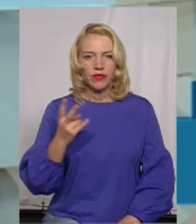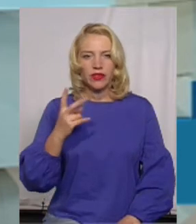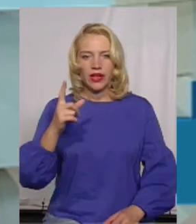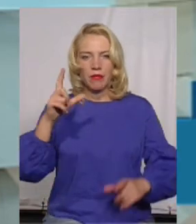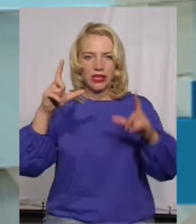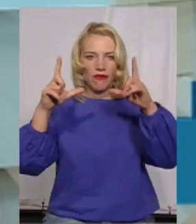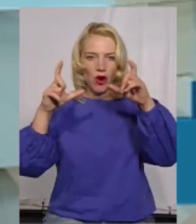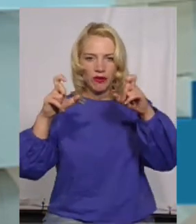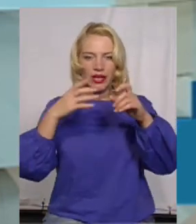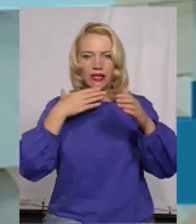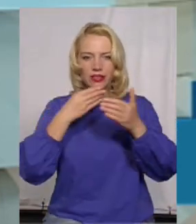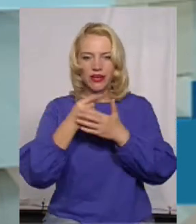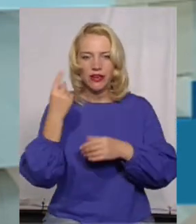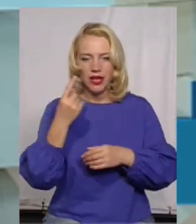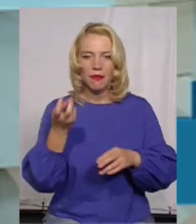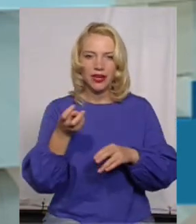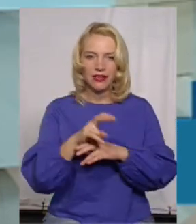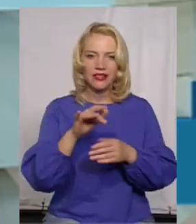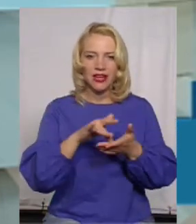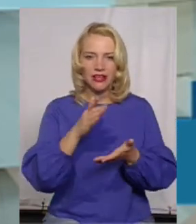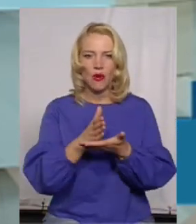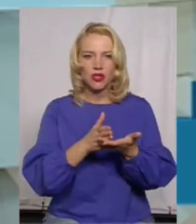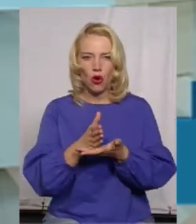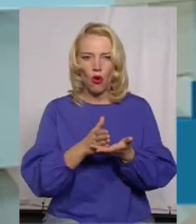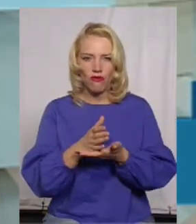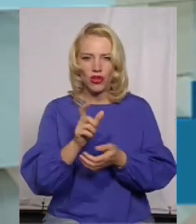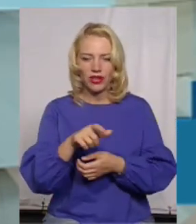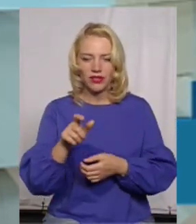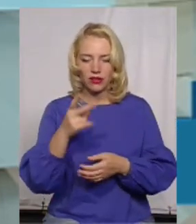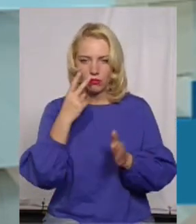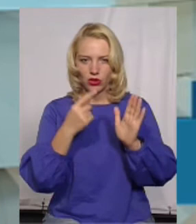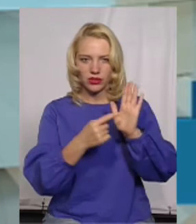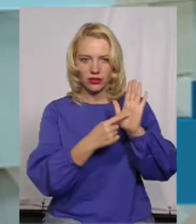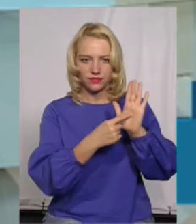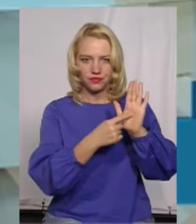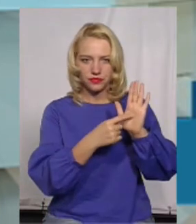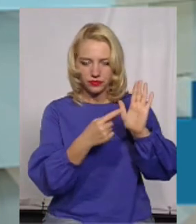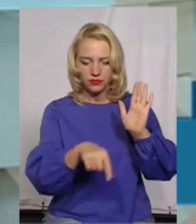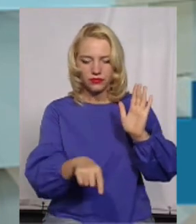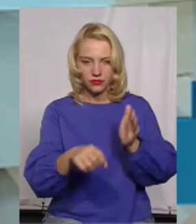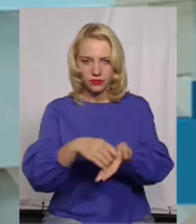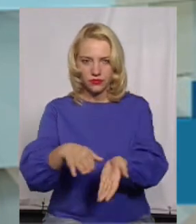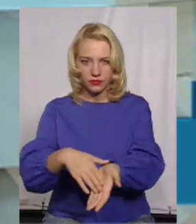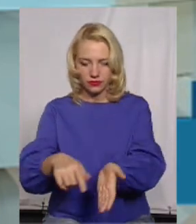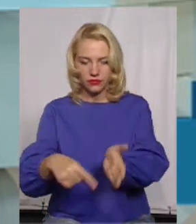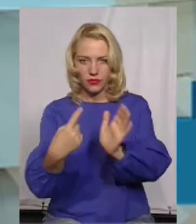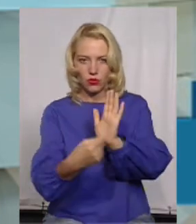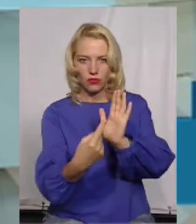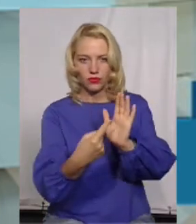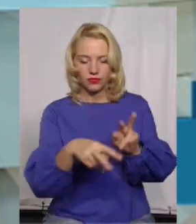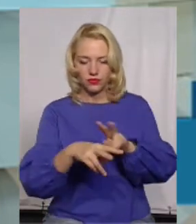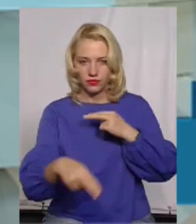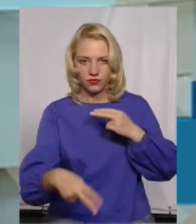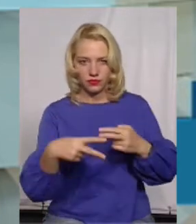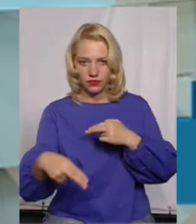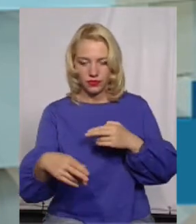Сфотографували свій лічильник, прийшли в центр обслуговування клієнтів, показали, що в мене зараз такий показник, подивились. Якщо